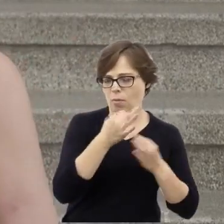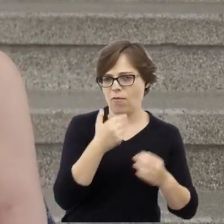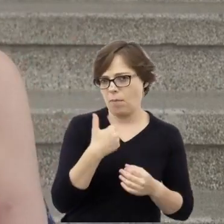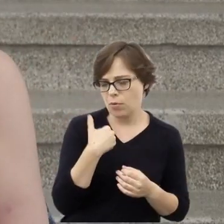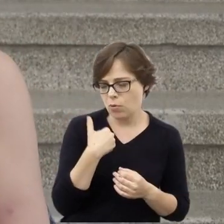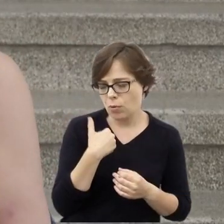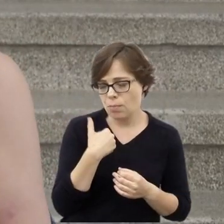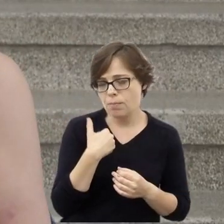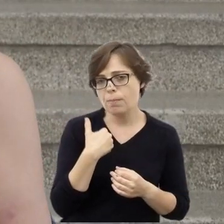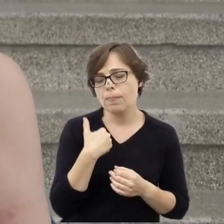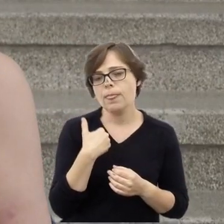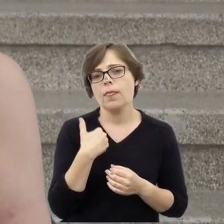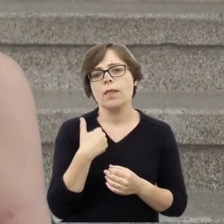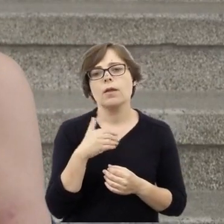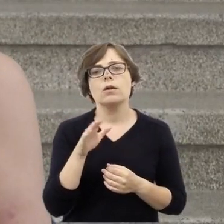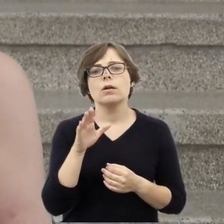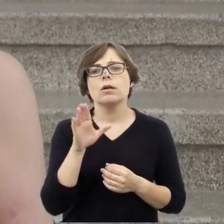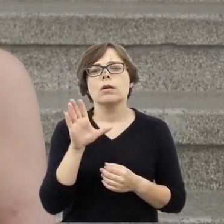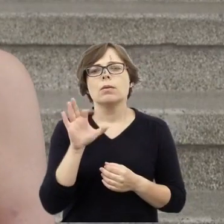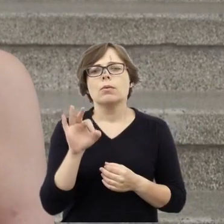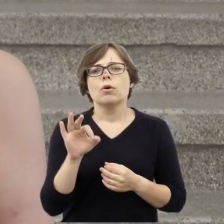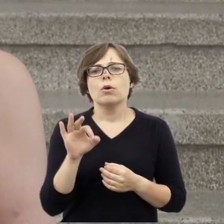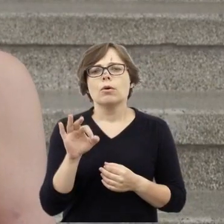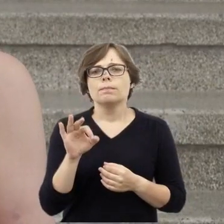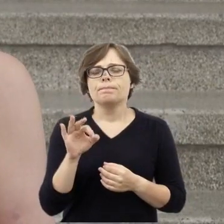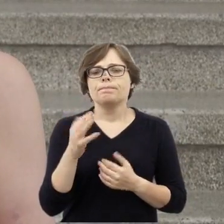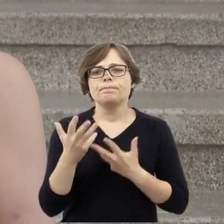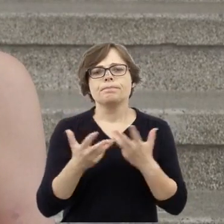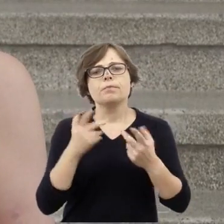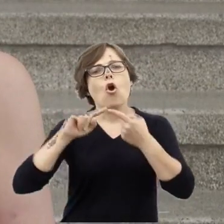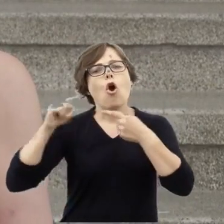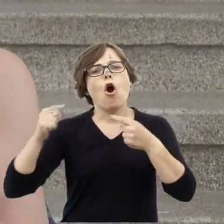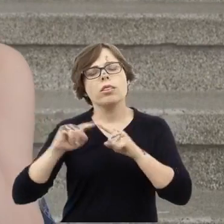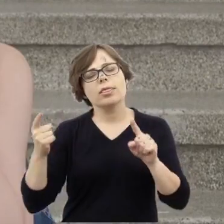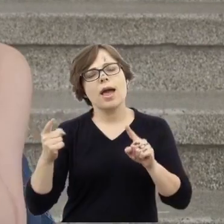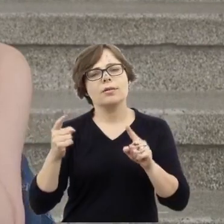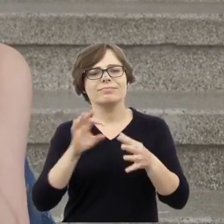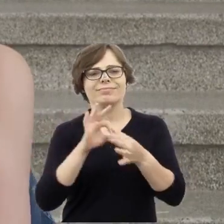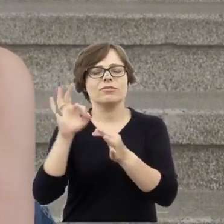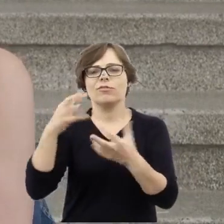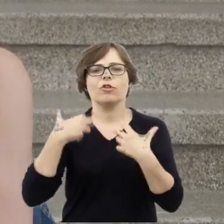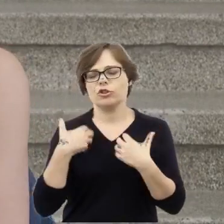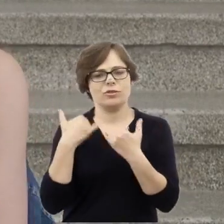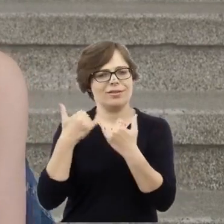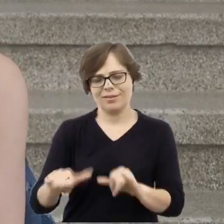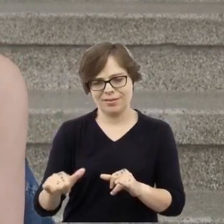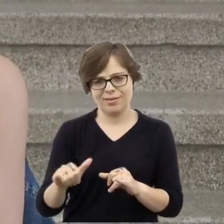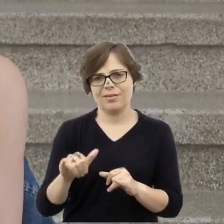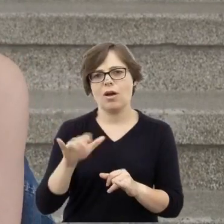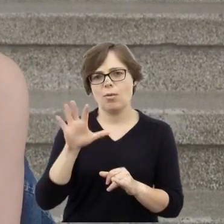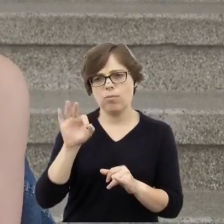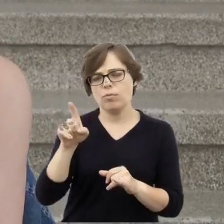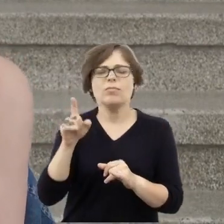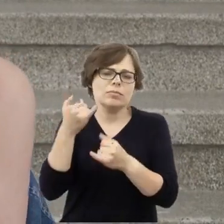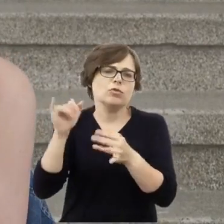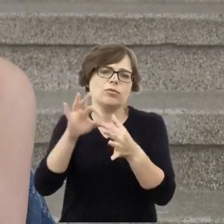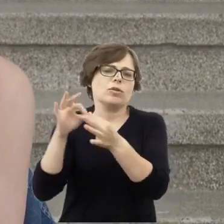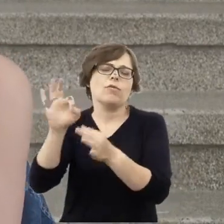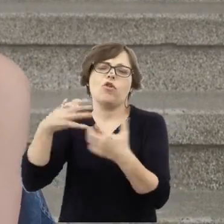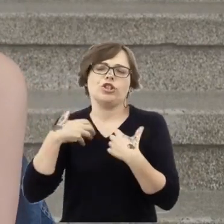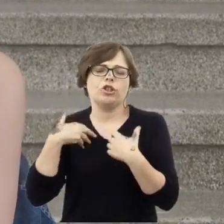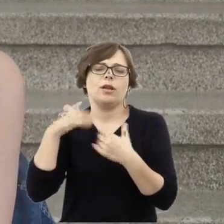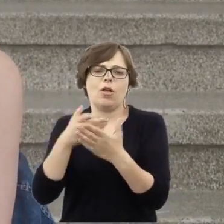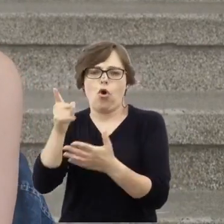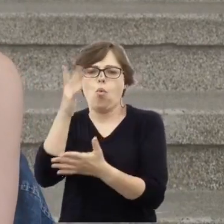ściśle biograficzne konteksty tego, że on w te hipotezy uwierzył. Gdyby mi nie